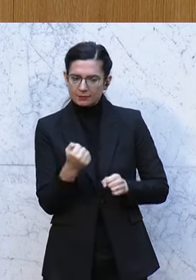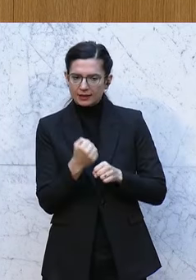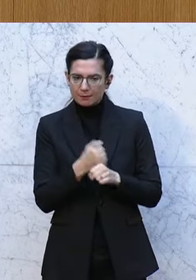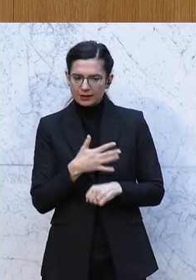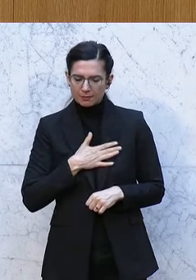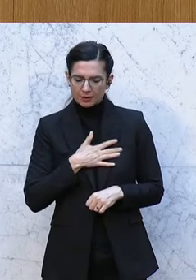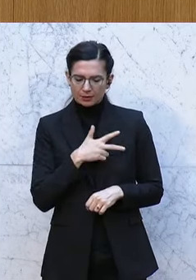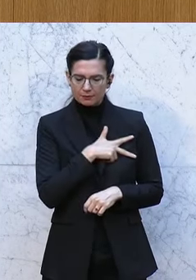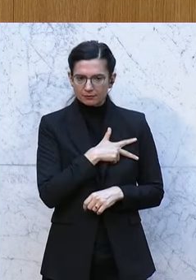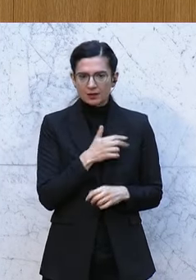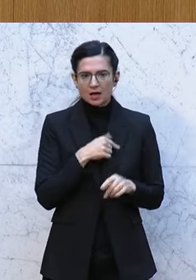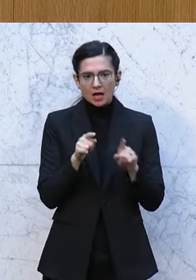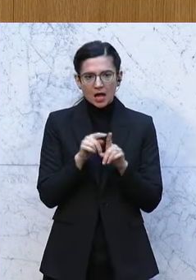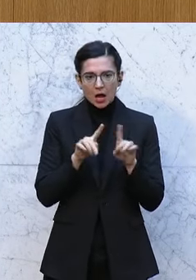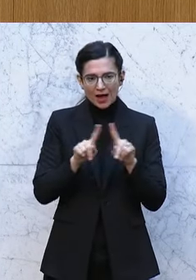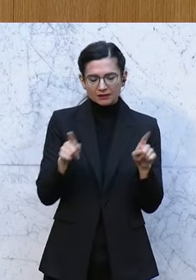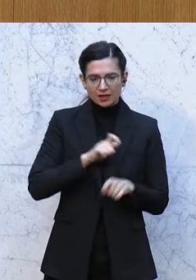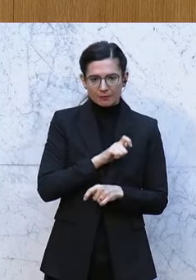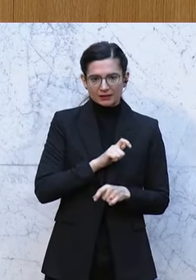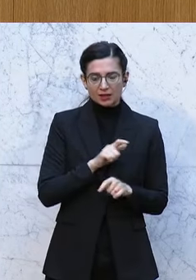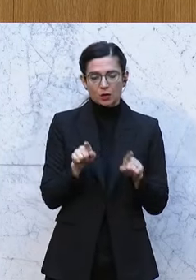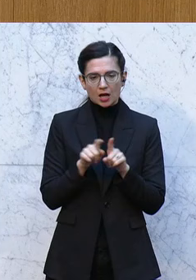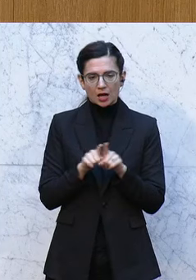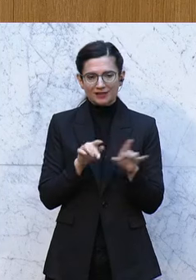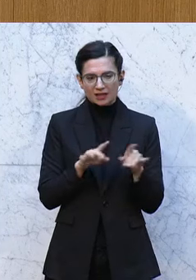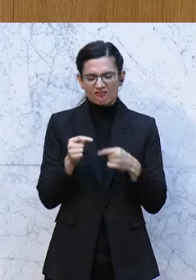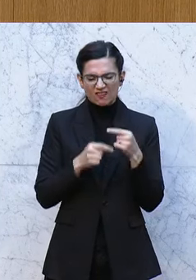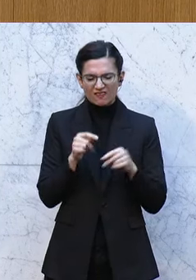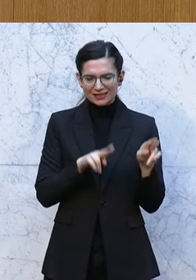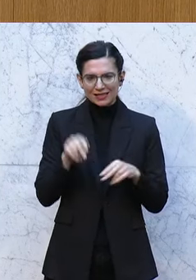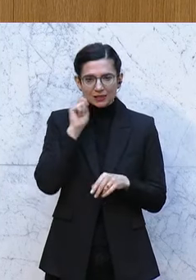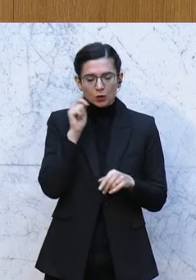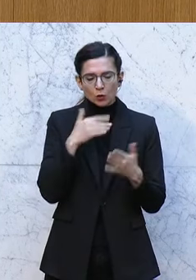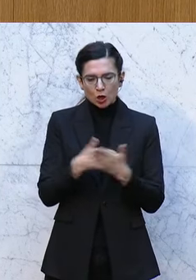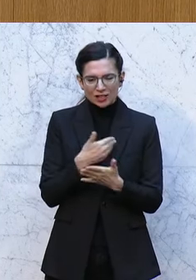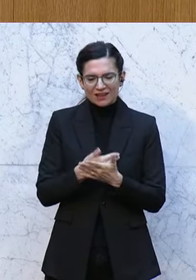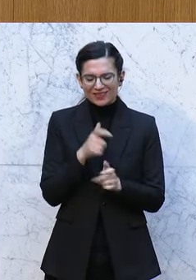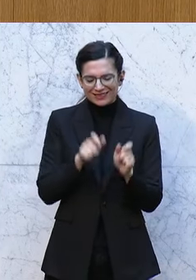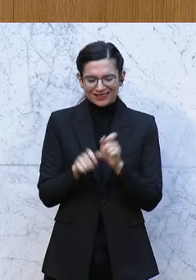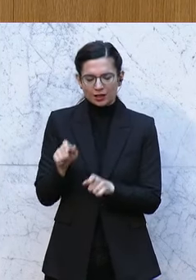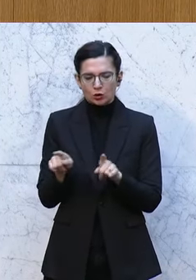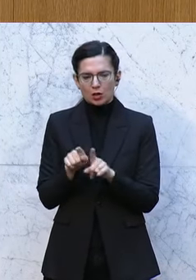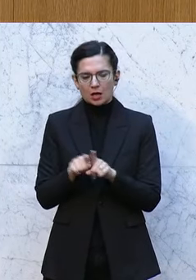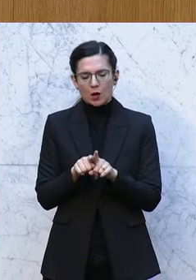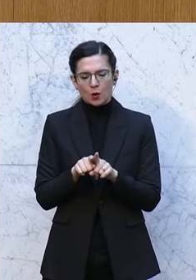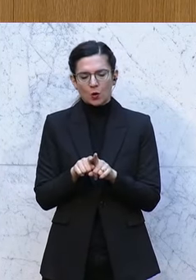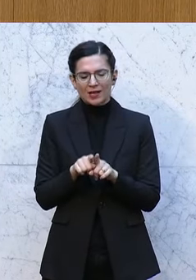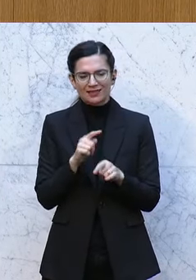meiner Fraktion, sondern bei allen, auch von den anderen Parteien und vor allem auch bei der Verfahrensrichterin und ihren Stellvertreterinnen und bei der